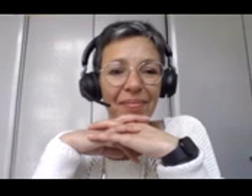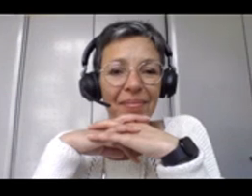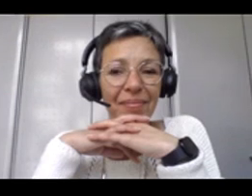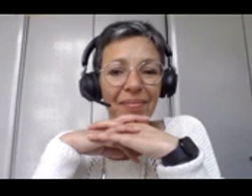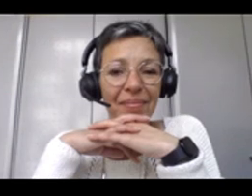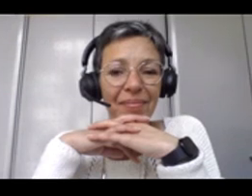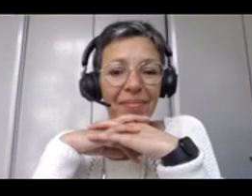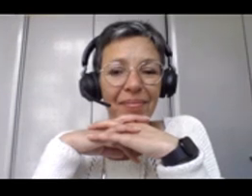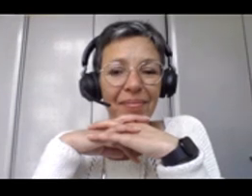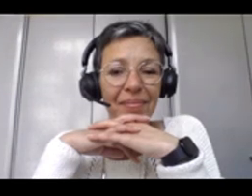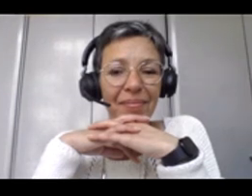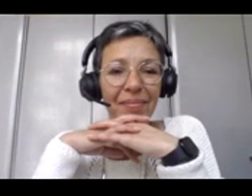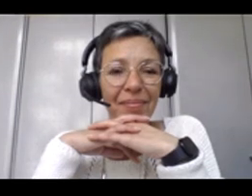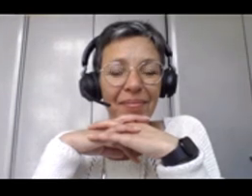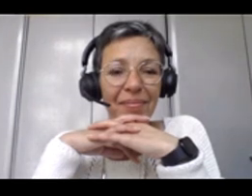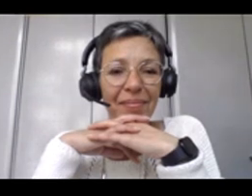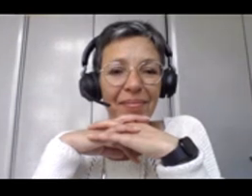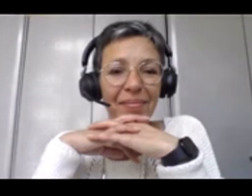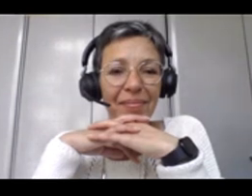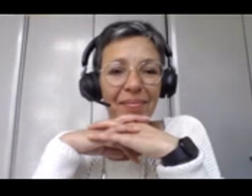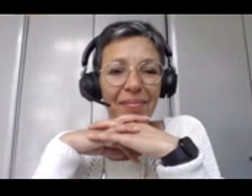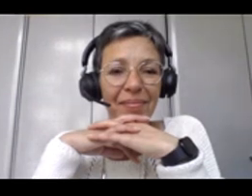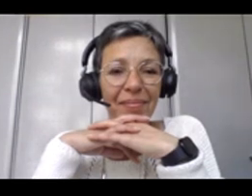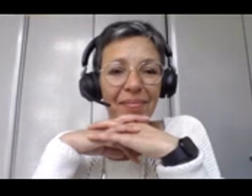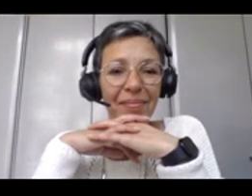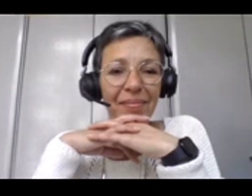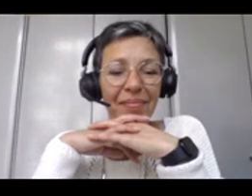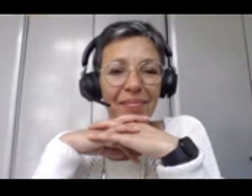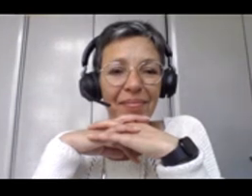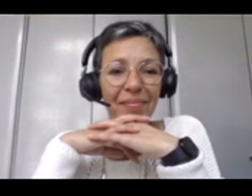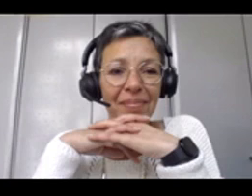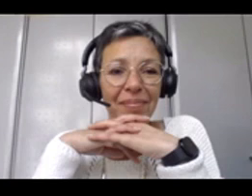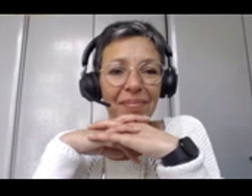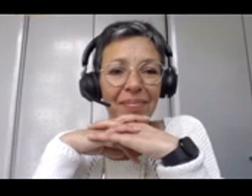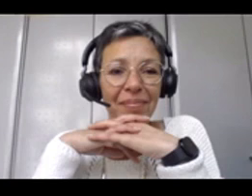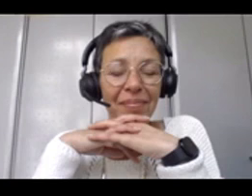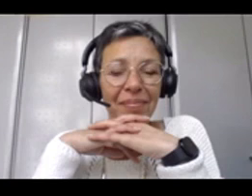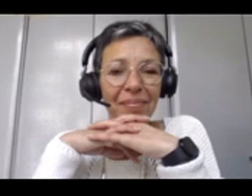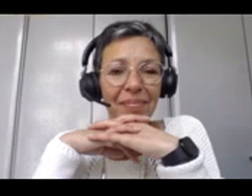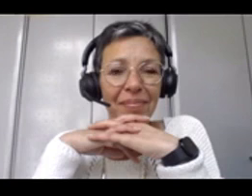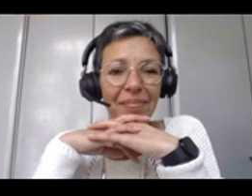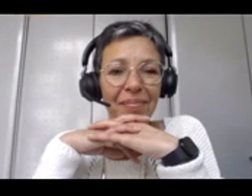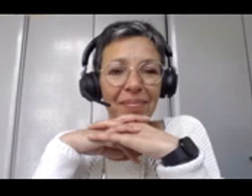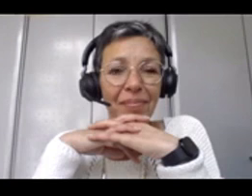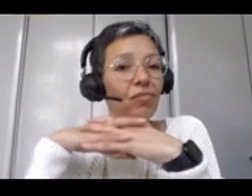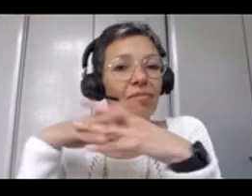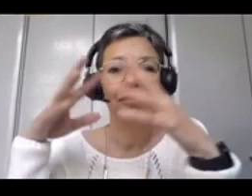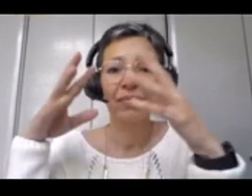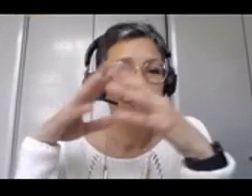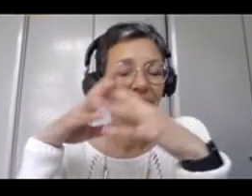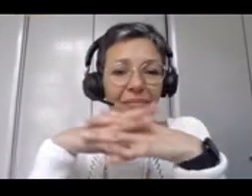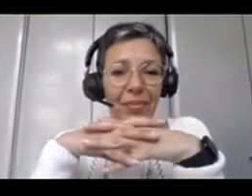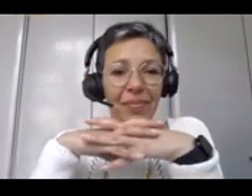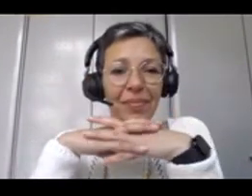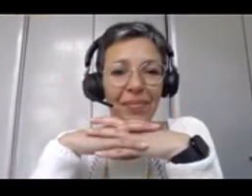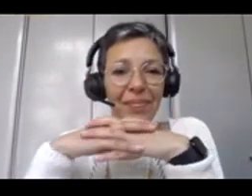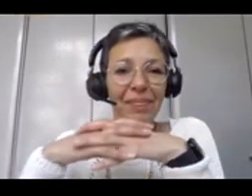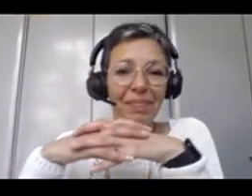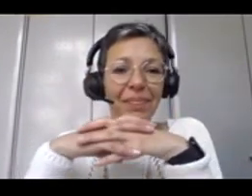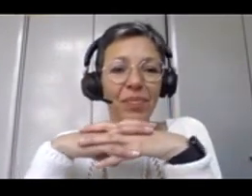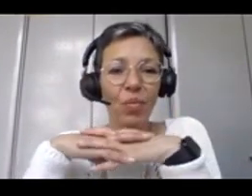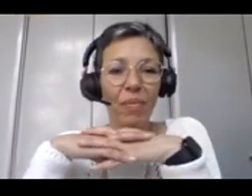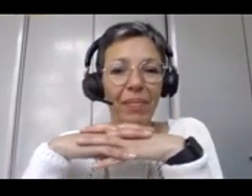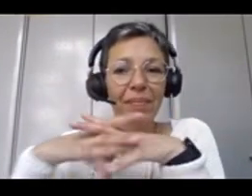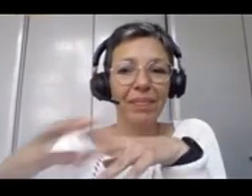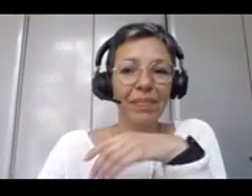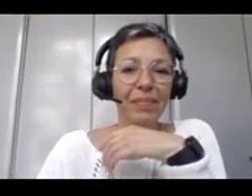'est ce que propose le contexte normatif. Donc, il va y avoir une forme de redite par rapport à ce qu'a dit CIEM, puisqu'en fait,